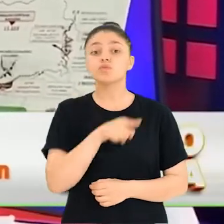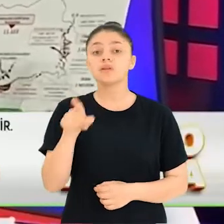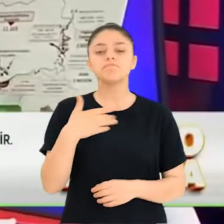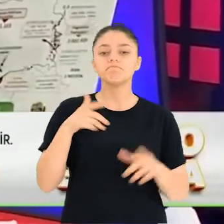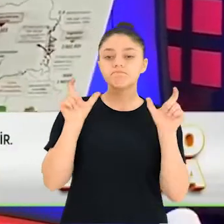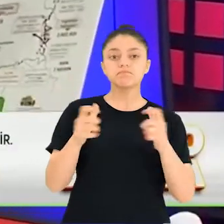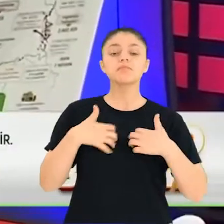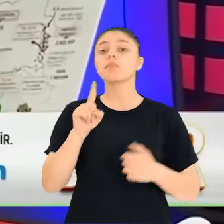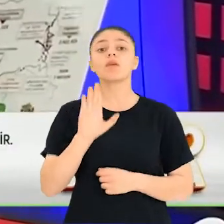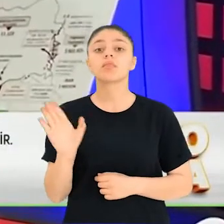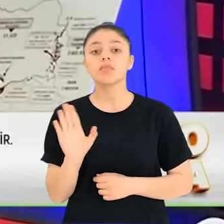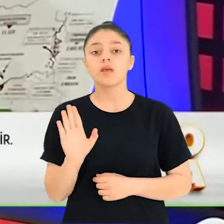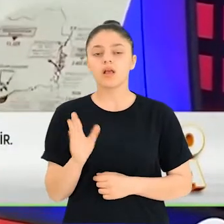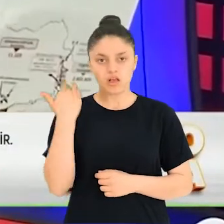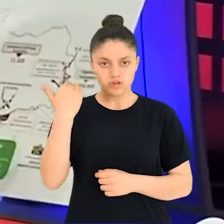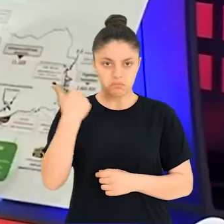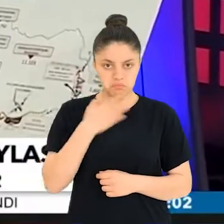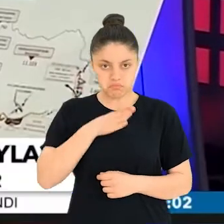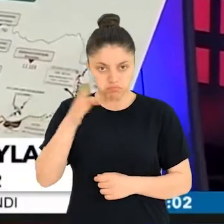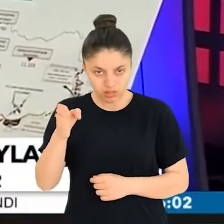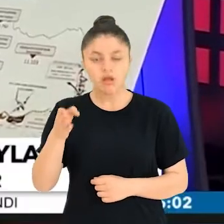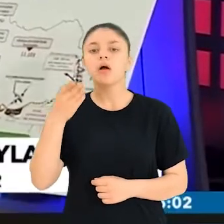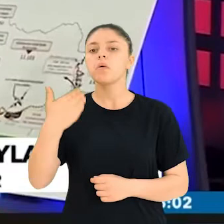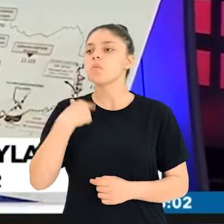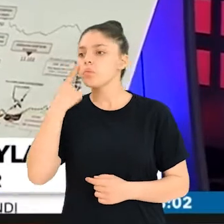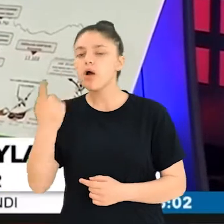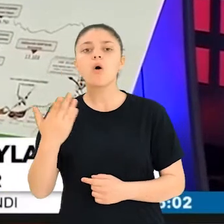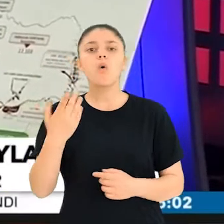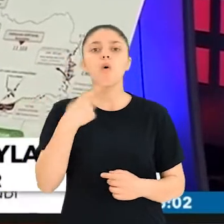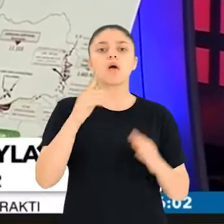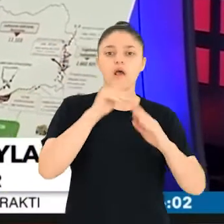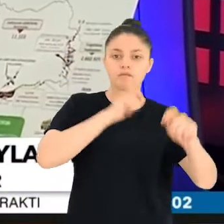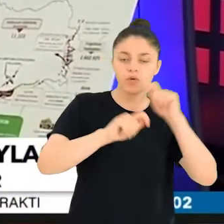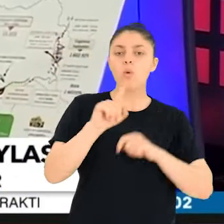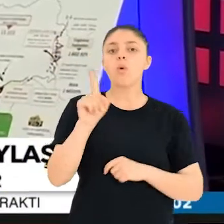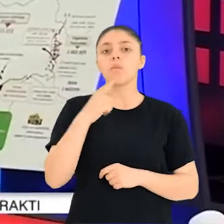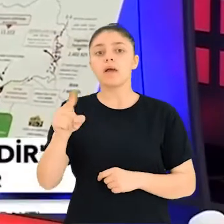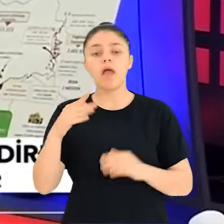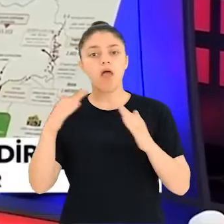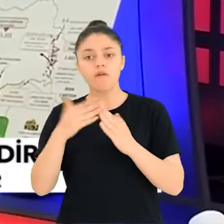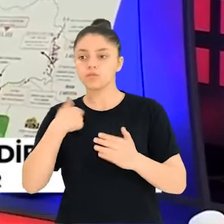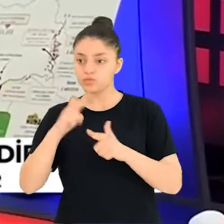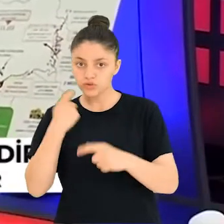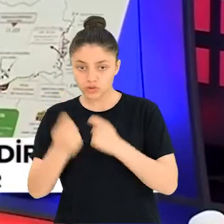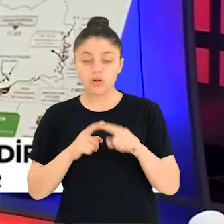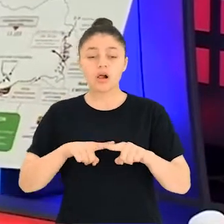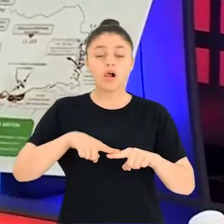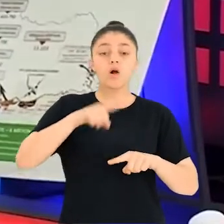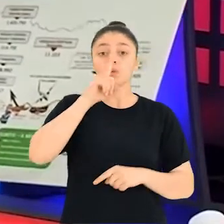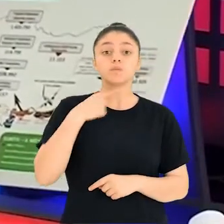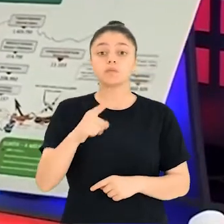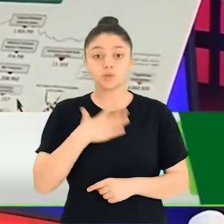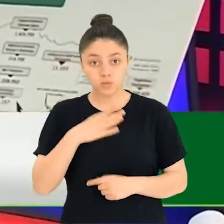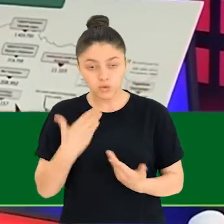bunların sadece güvenliğini sağlamıyoruz. Geçen gün İdlib'e gittik. 57 bin ev teslimi. 10 bin ev yapılıyor. 10 bin ev daha projelendirdi yapılacak ve 100 bin sayısına